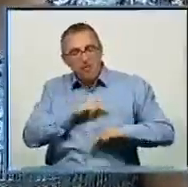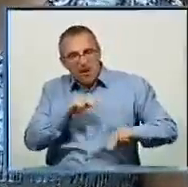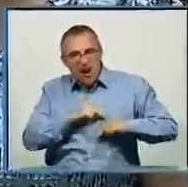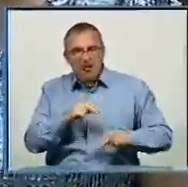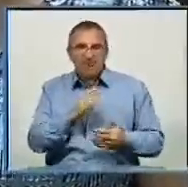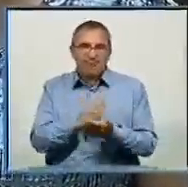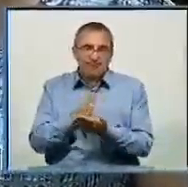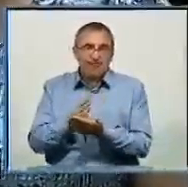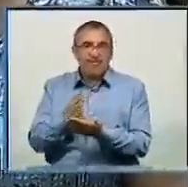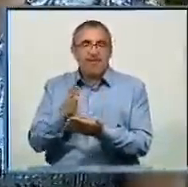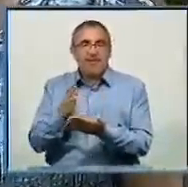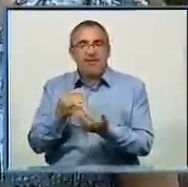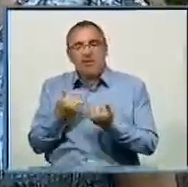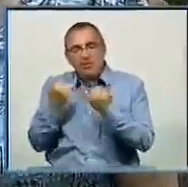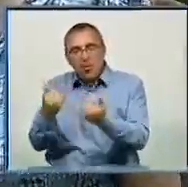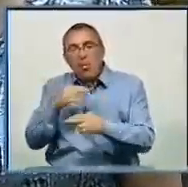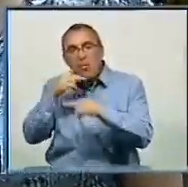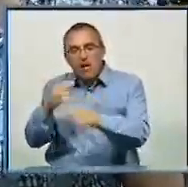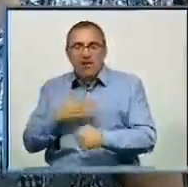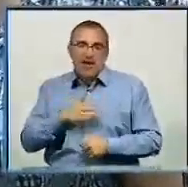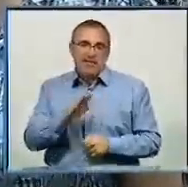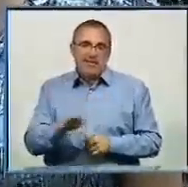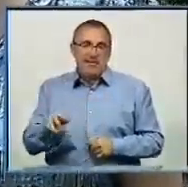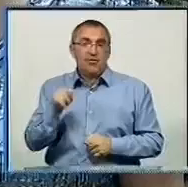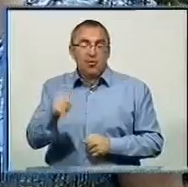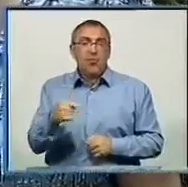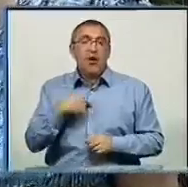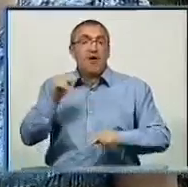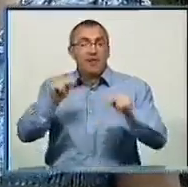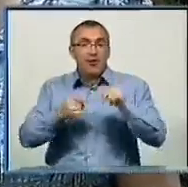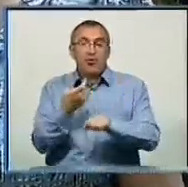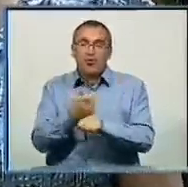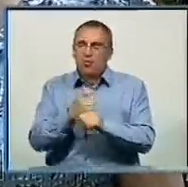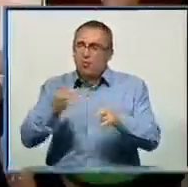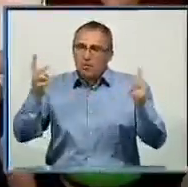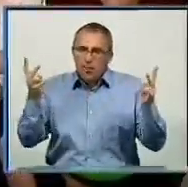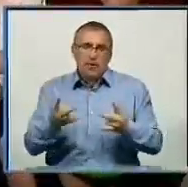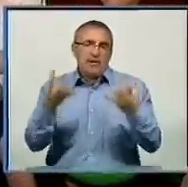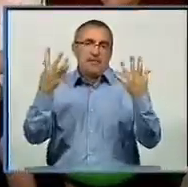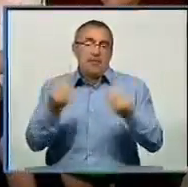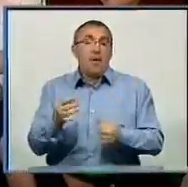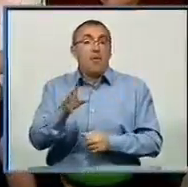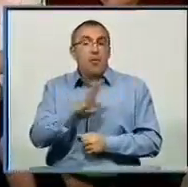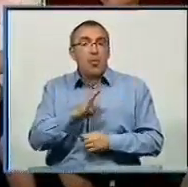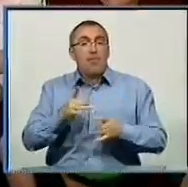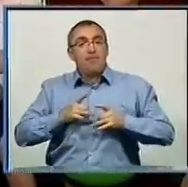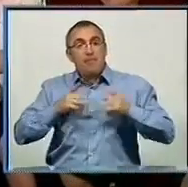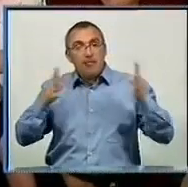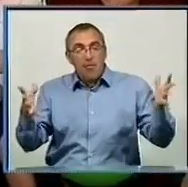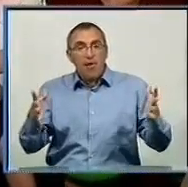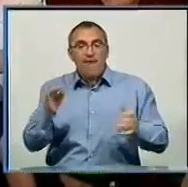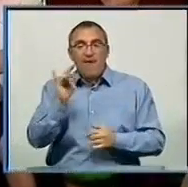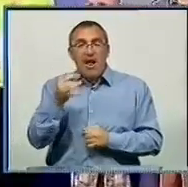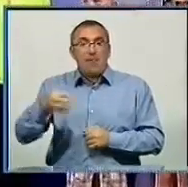є, коли приділити увагу нашим дітям. Тому я вважаю, що це дуже потрібний день. Потім були урочистості в обласній